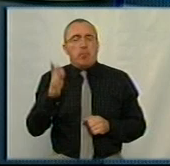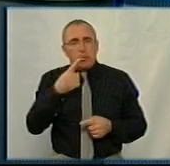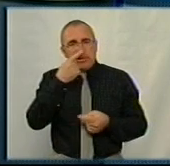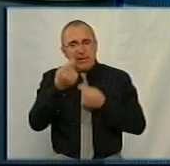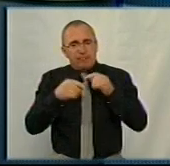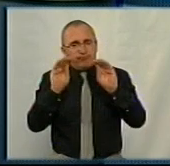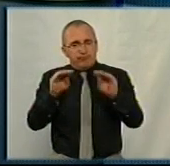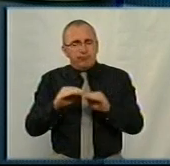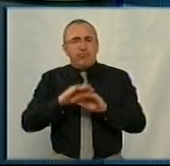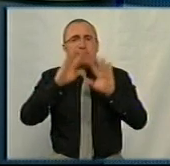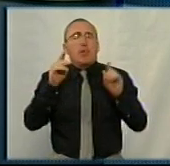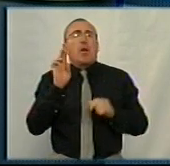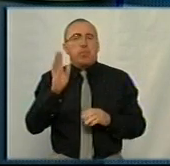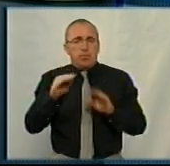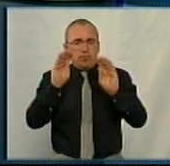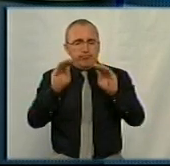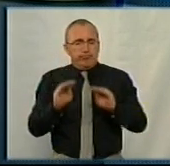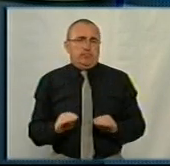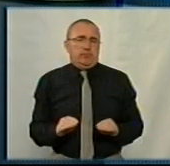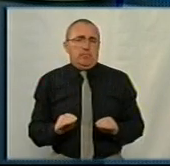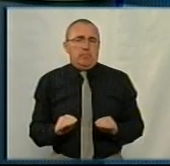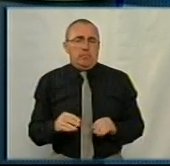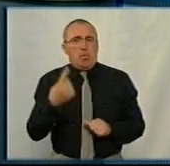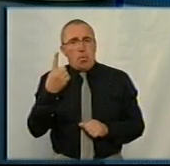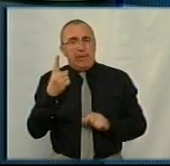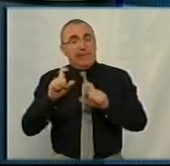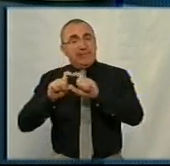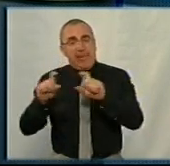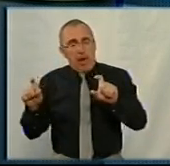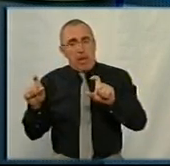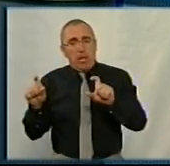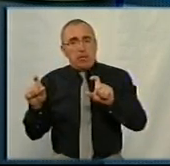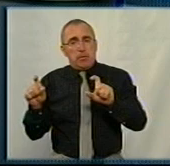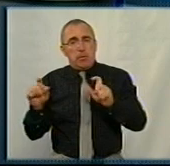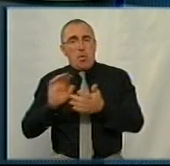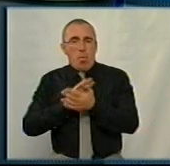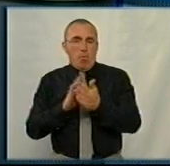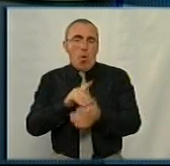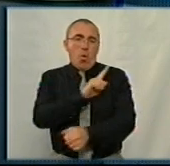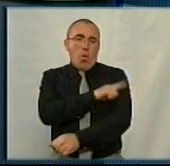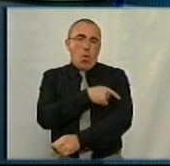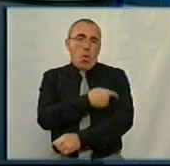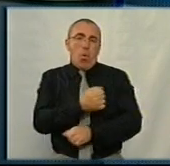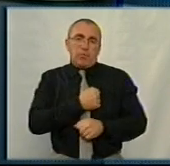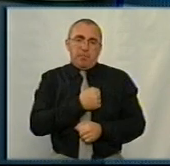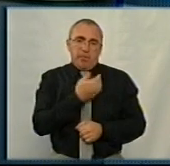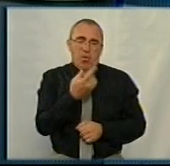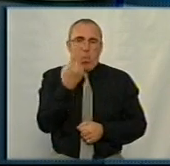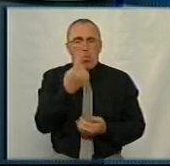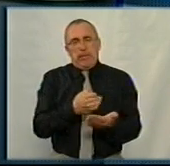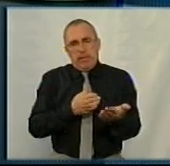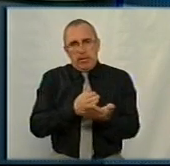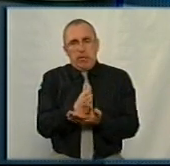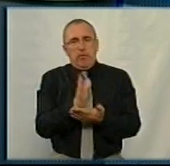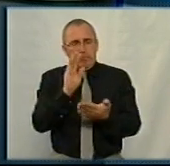розписано? Чи взагалі як буде розписано? Тобто один заклад, умовно госпіталь або… Один напрям. Давайте говоримо,